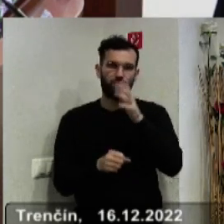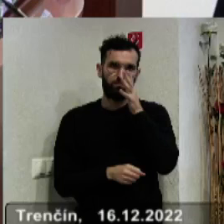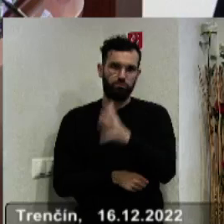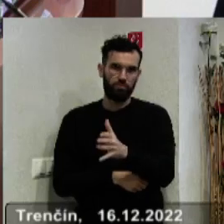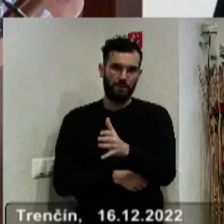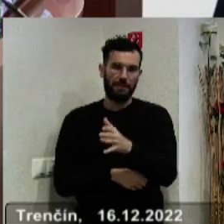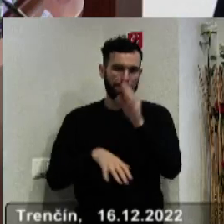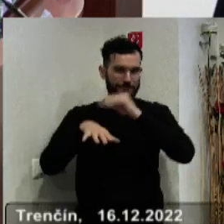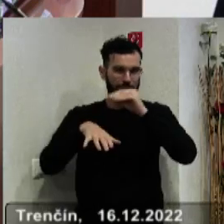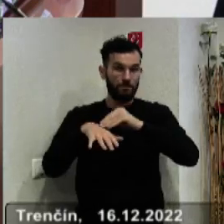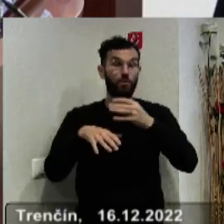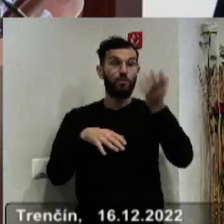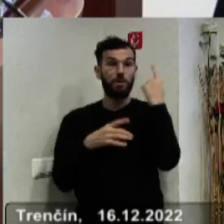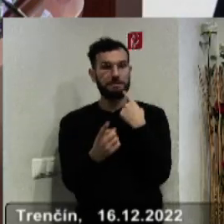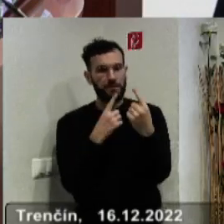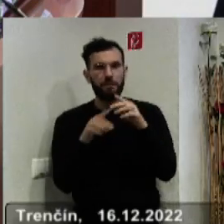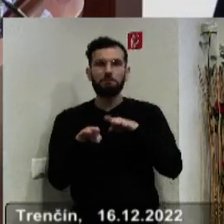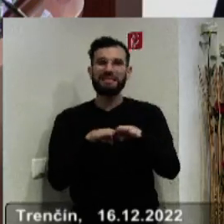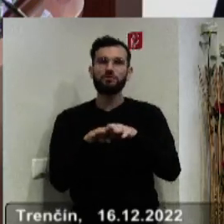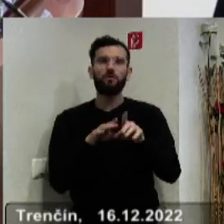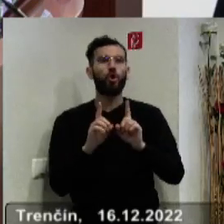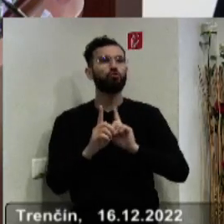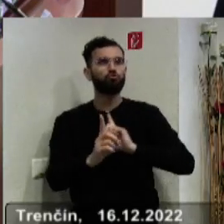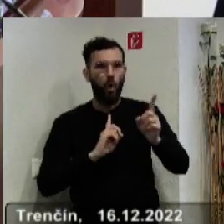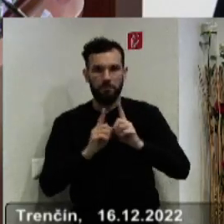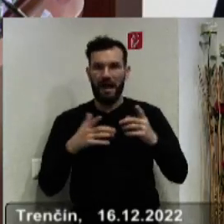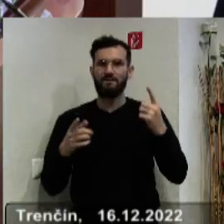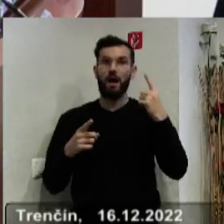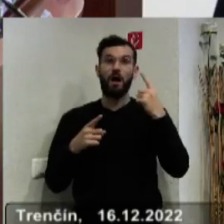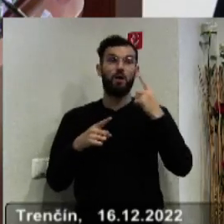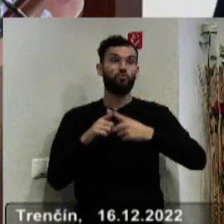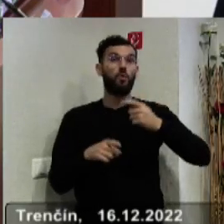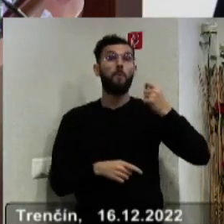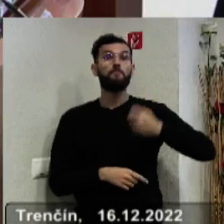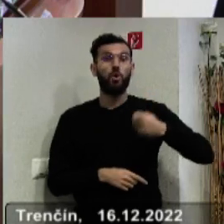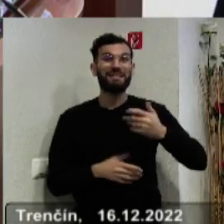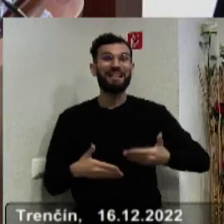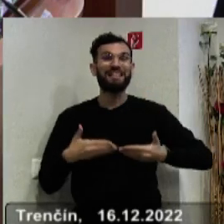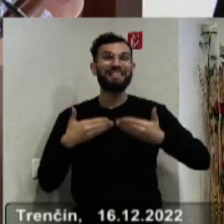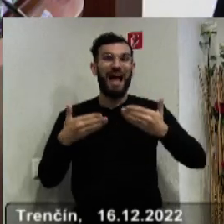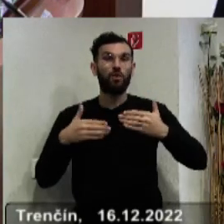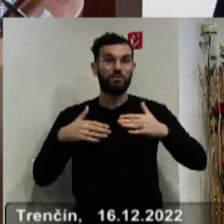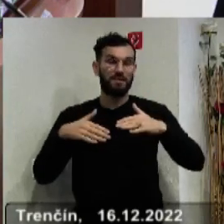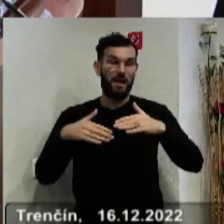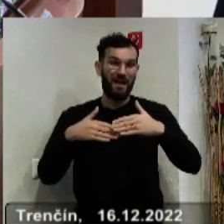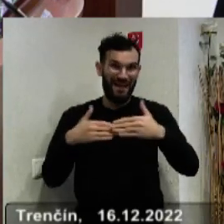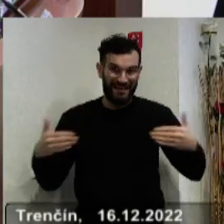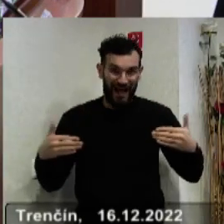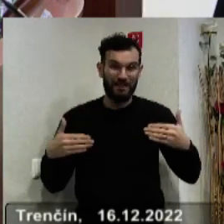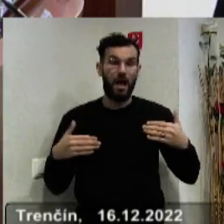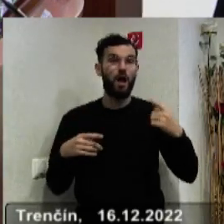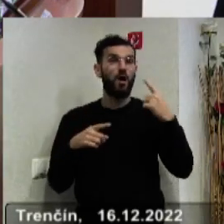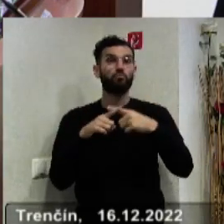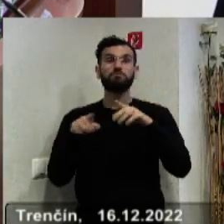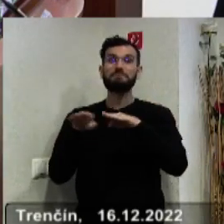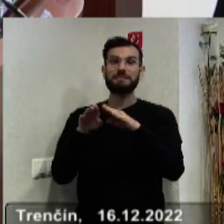Boli rokovania aj na ministerstve dopravy, ja som tam bol aj s pani poslankyňou Národnej rady z Peťovájšovou, sme tam boli